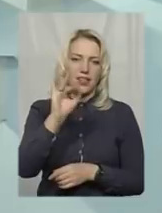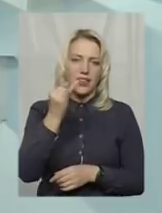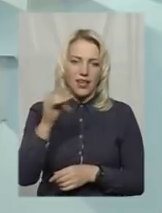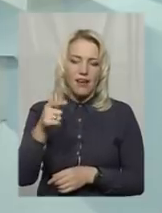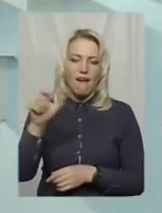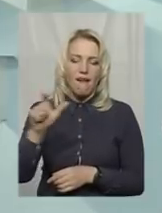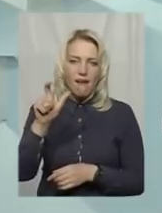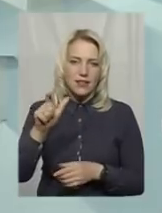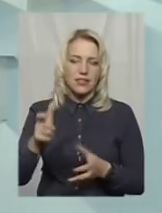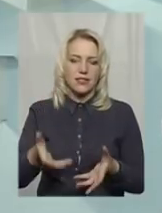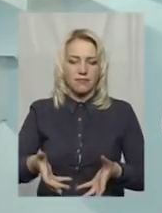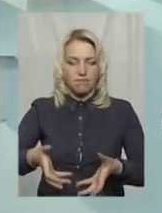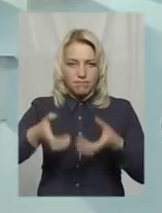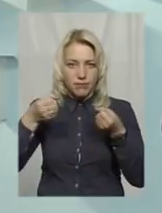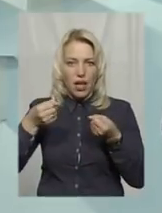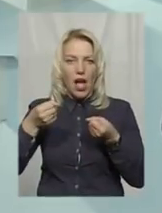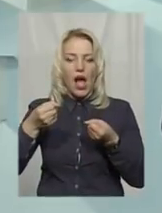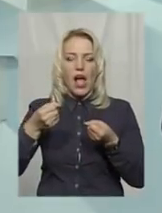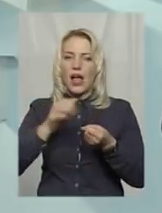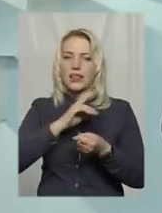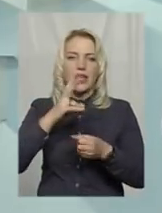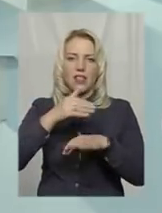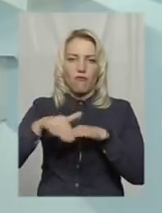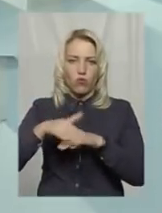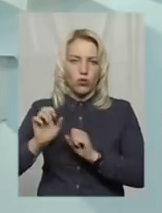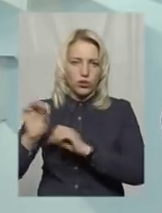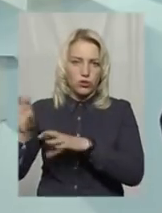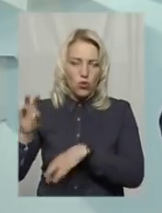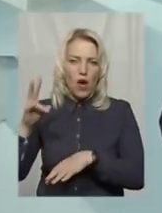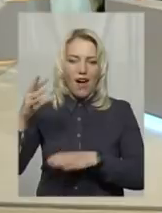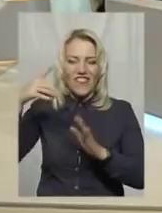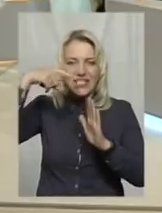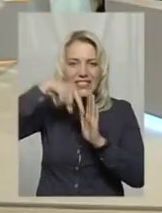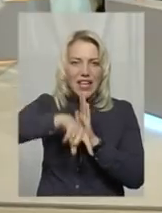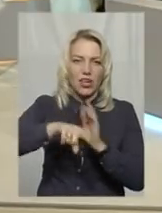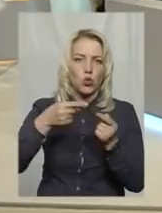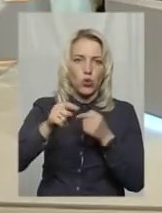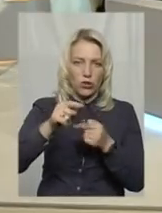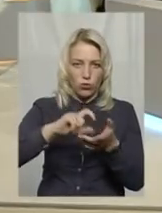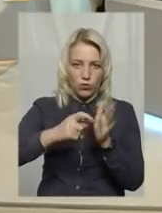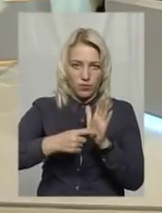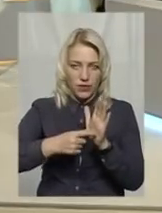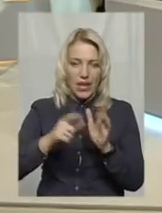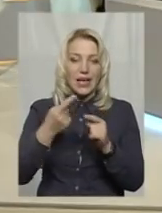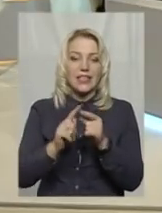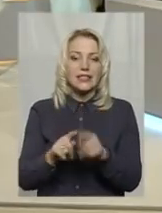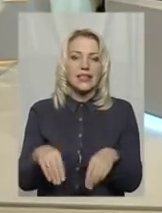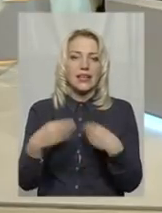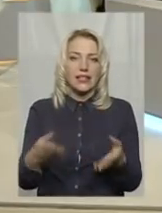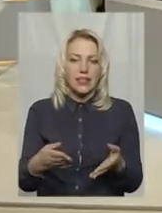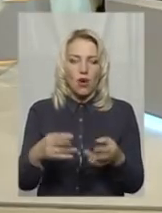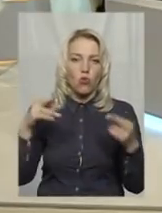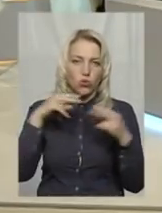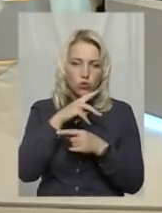просір, не на вулицю, а заходять в середину. І що призводить до отруєння чадним газом.